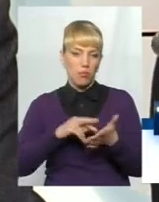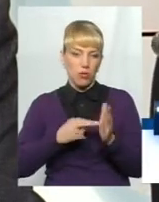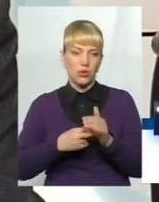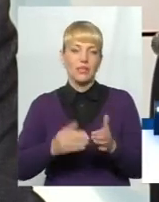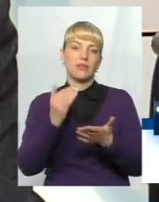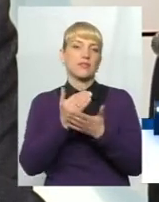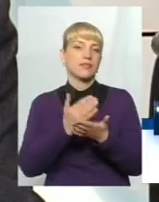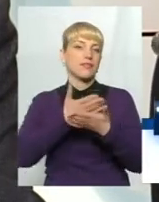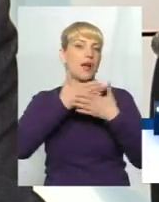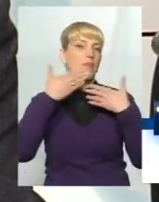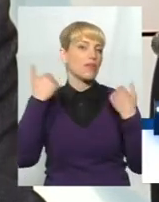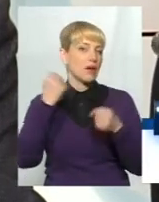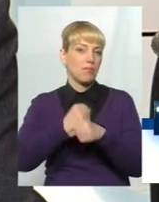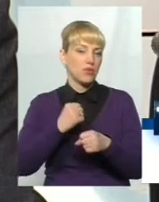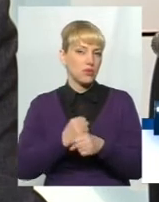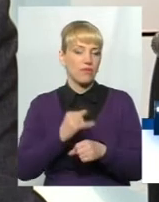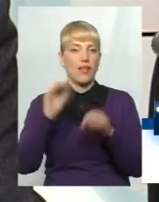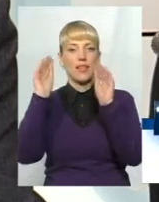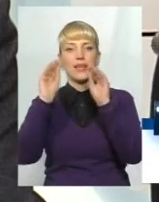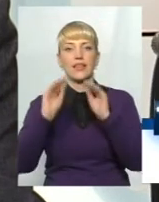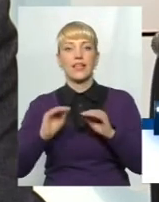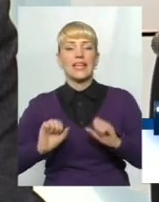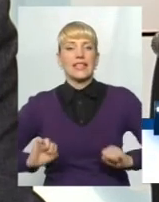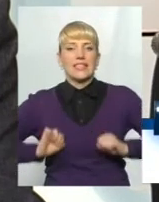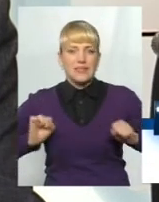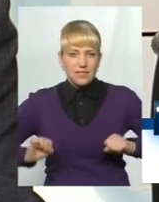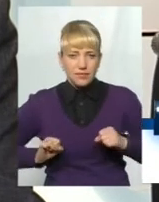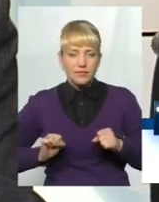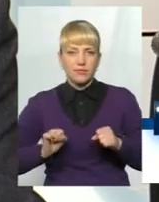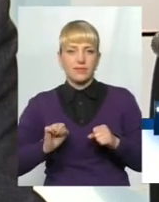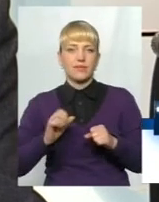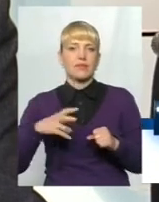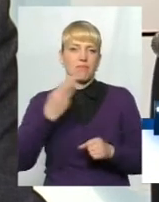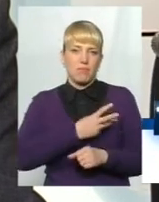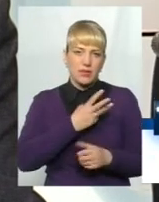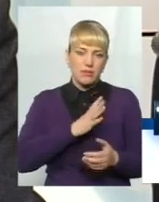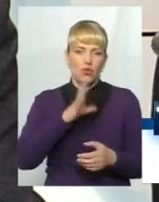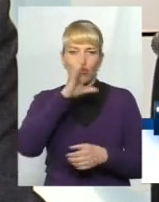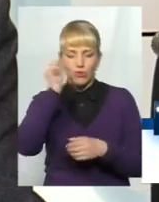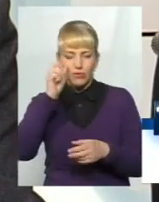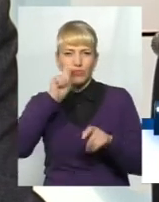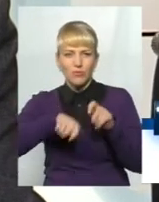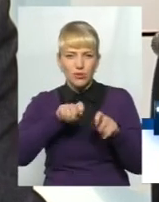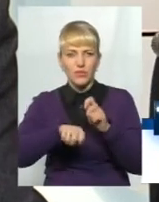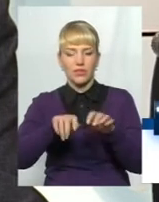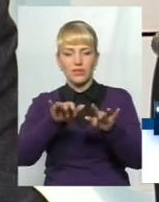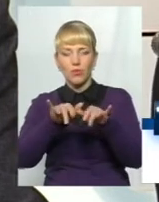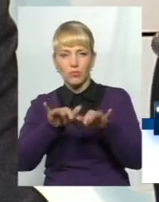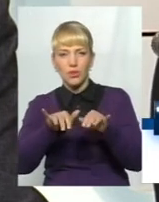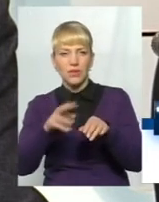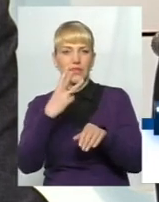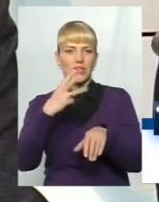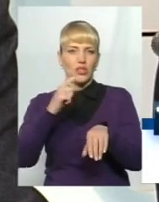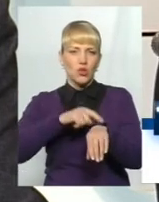система не працювала, і декларанти навіть при всьому бажанні, навіть, казали, вночі вставало, три часа ночі, хто хтів